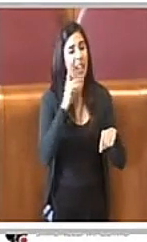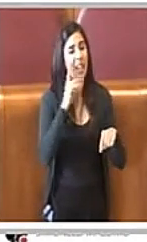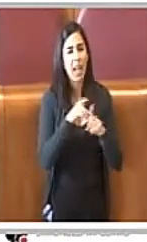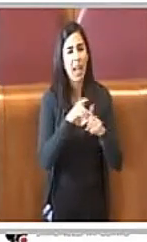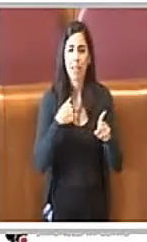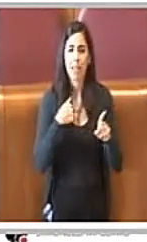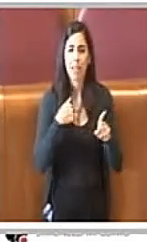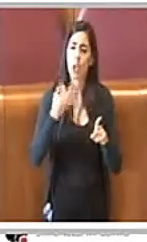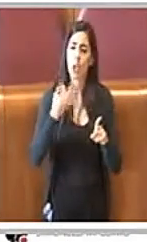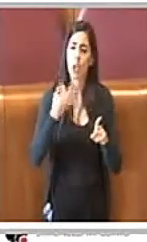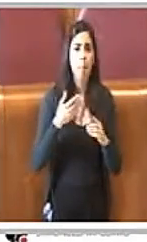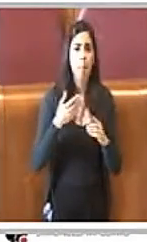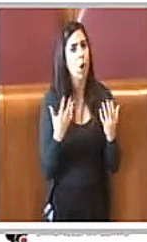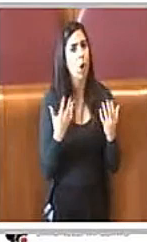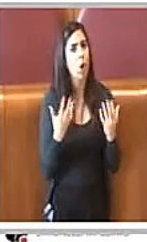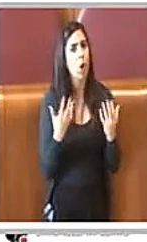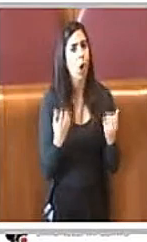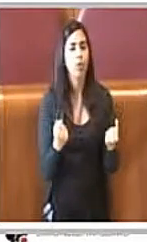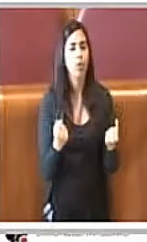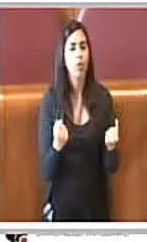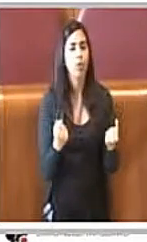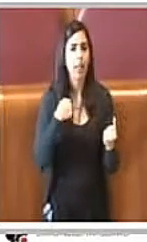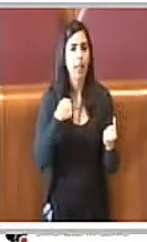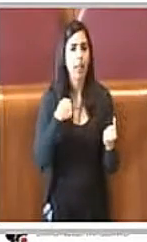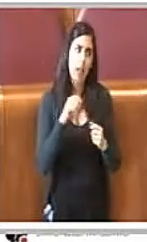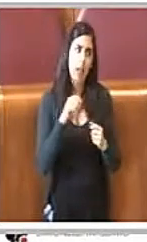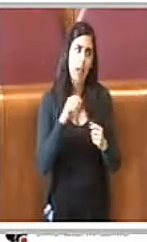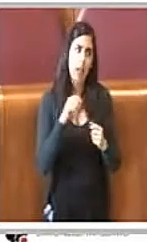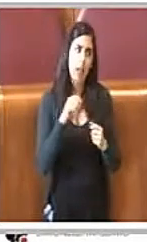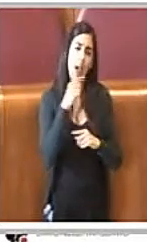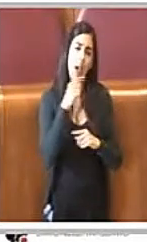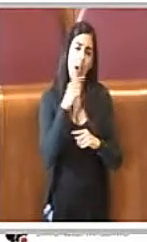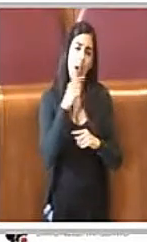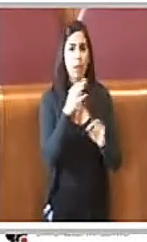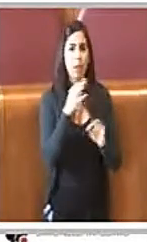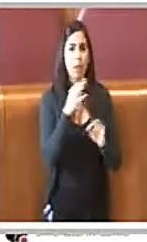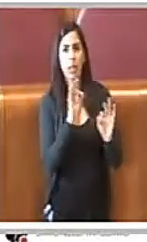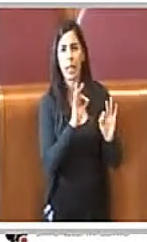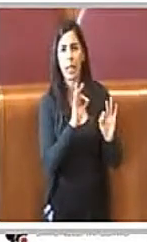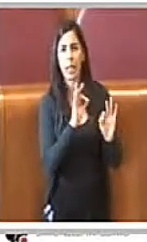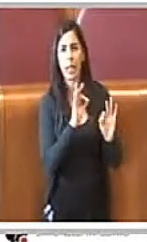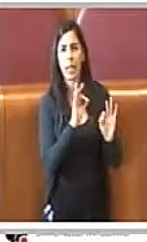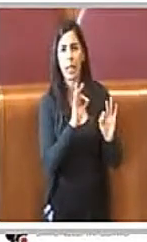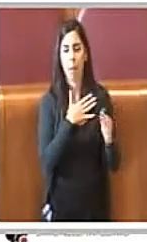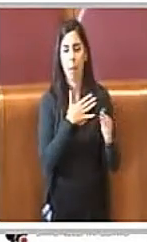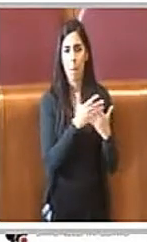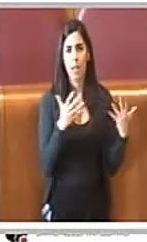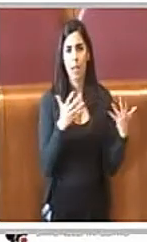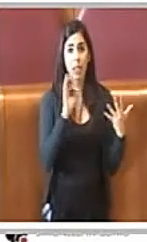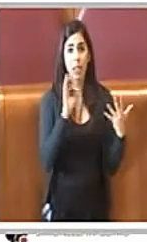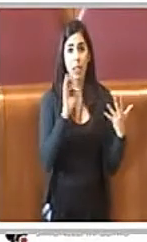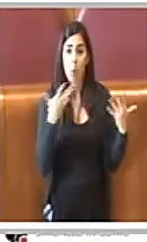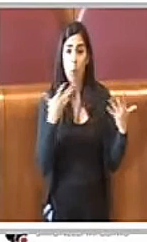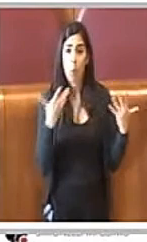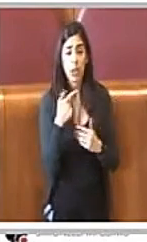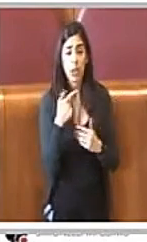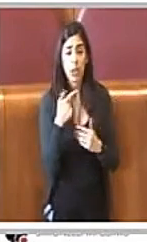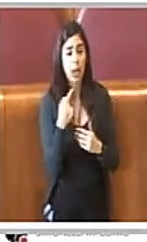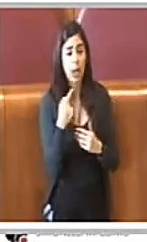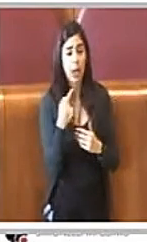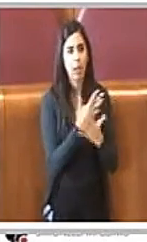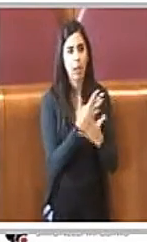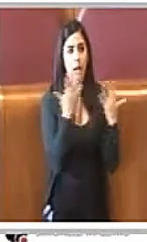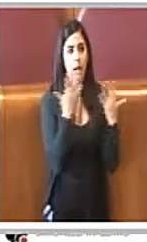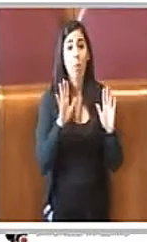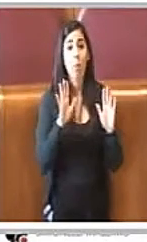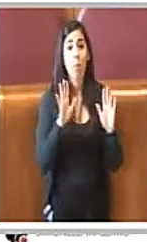oggettivo anche nei confronti nella mia maggioranza, quando ci sono delle osservazioni, anche se negative da fare lo faccio anche apertamente,